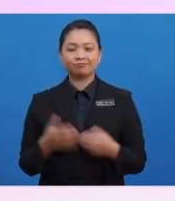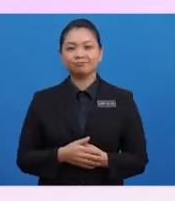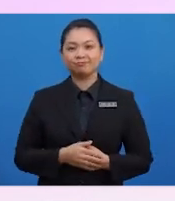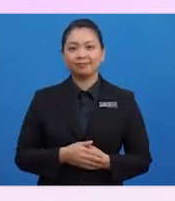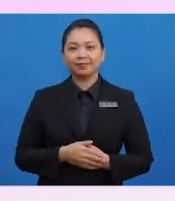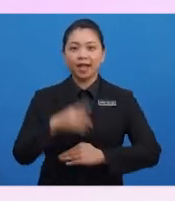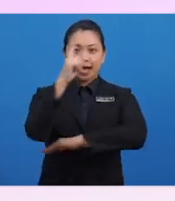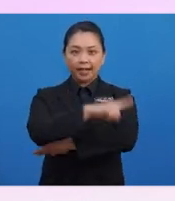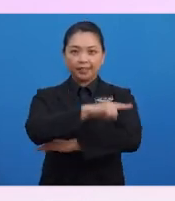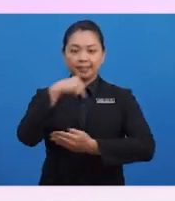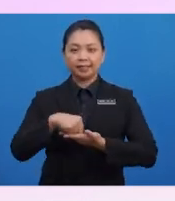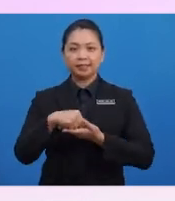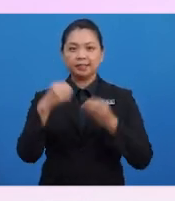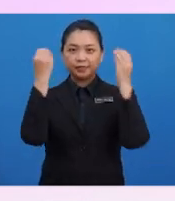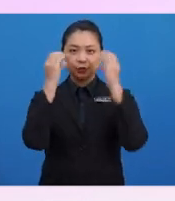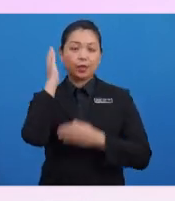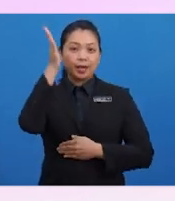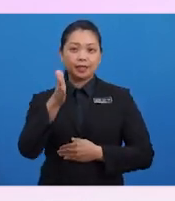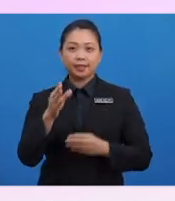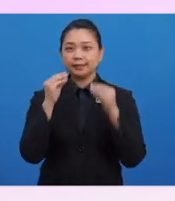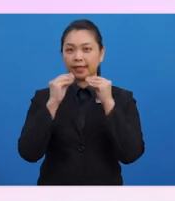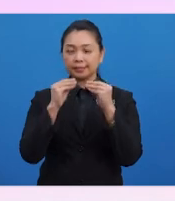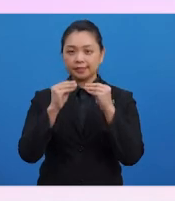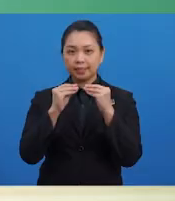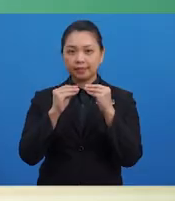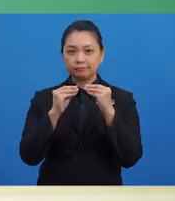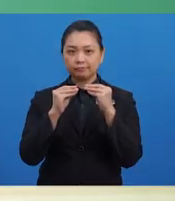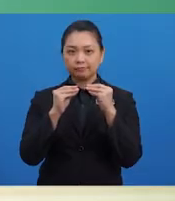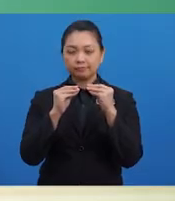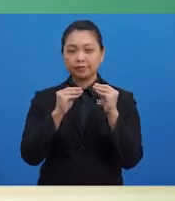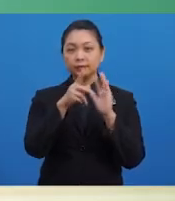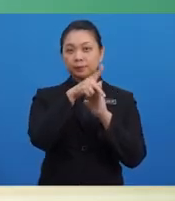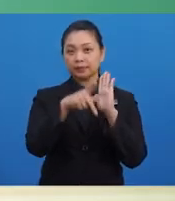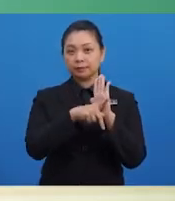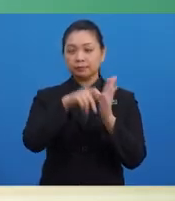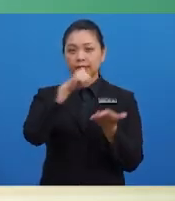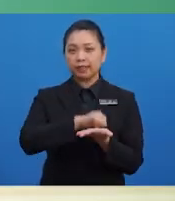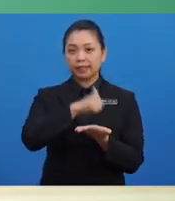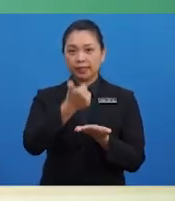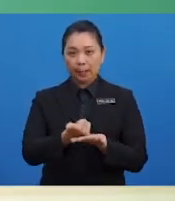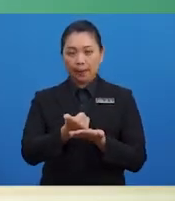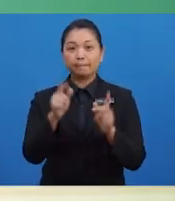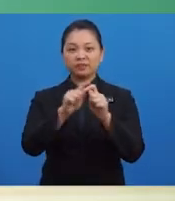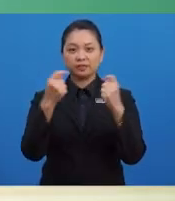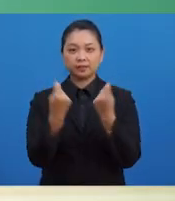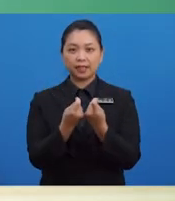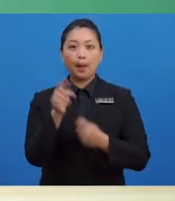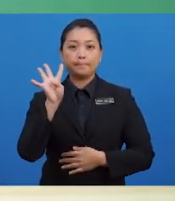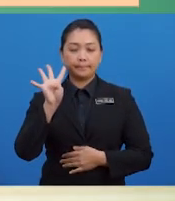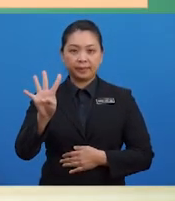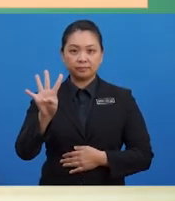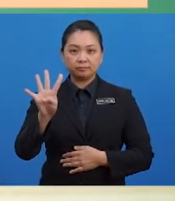Selamat menikmati. Mata pelajaran prinsip perekaunan tingkatan 4, modul